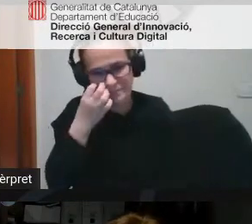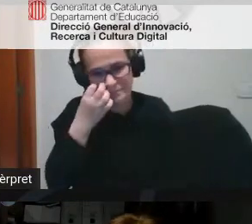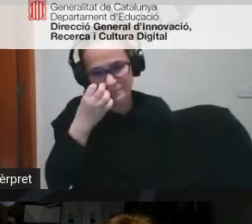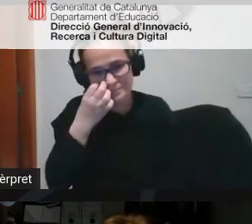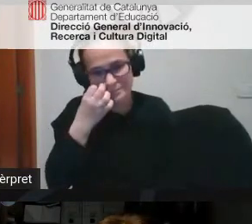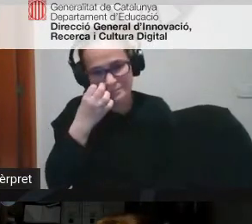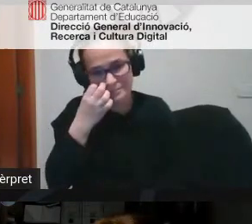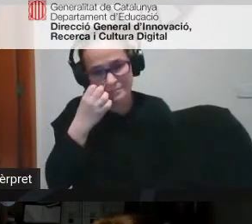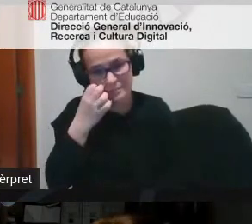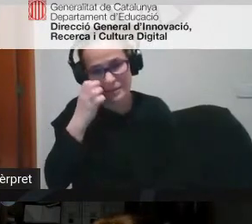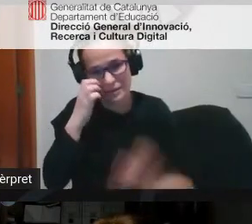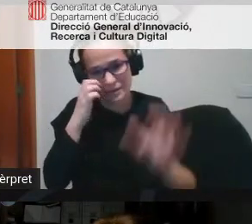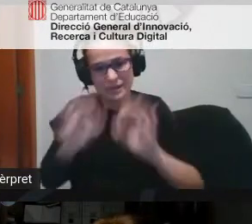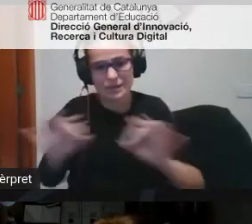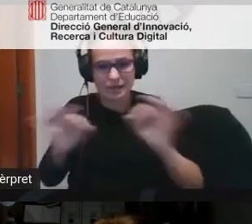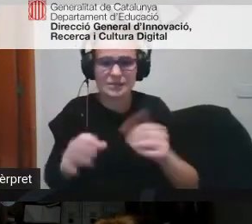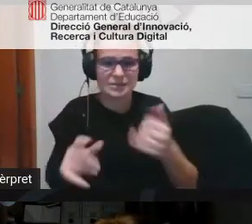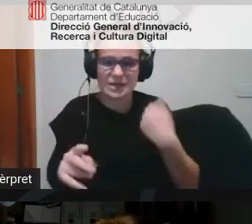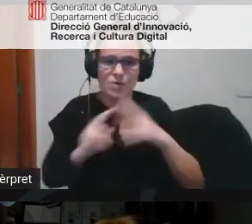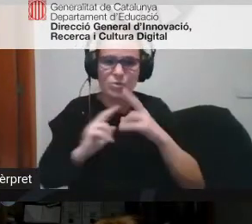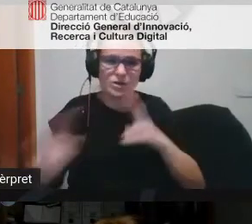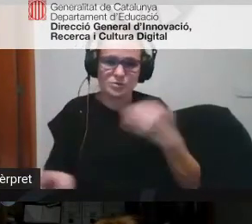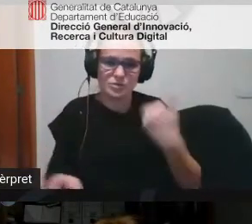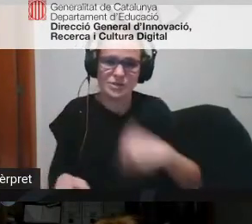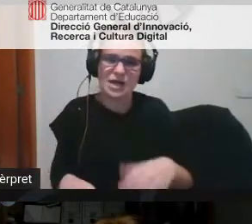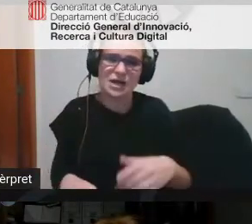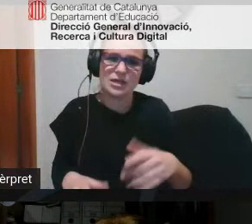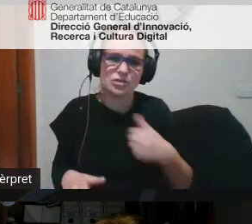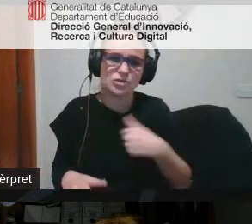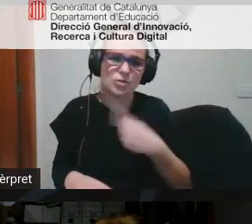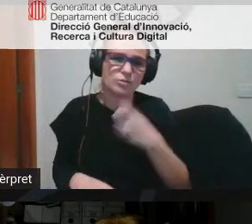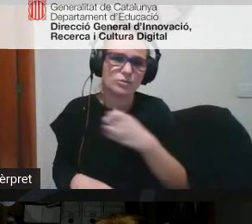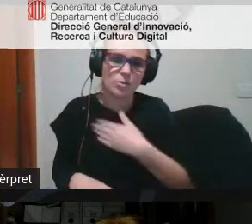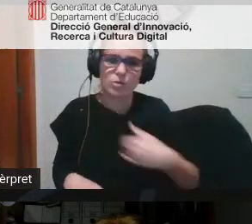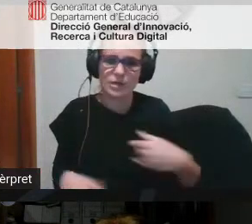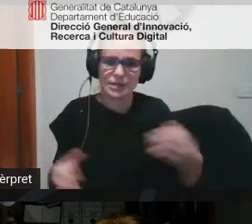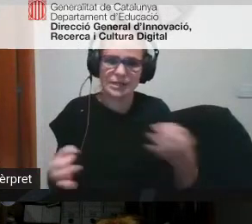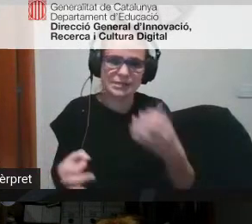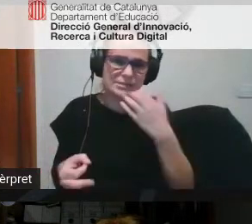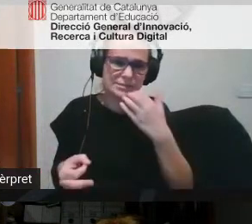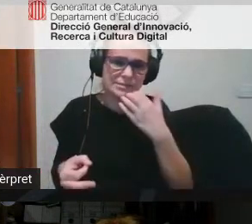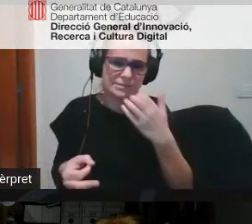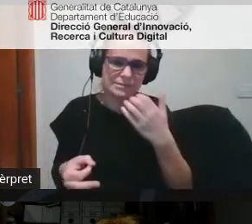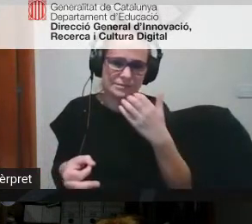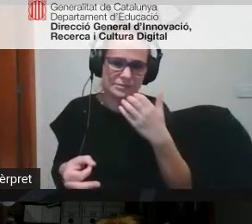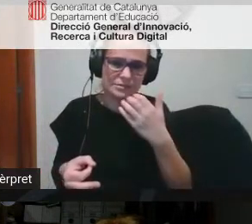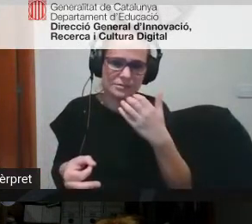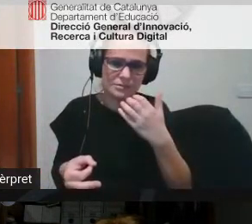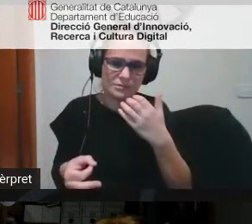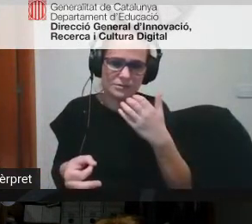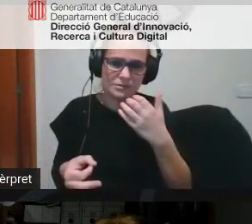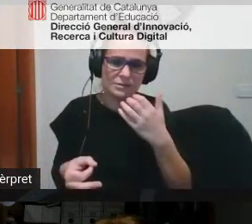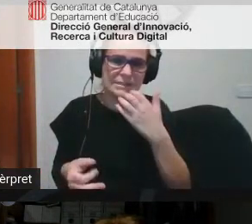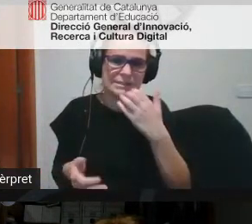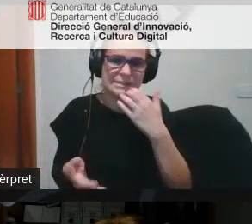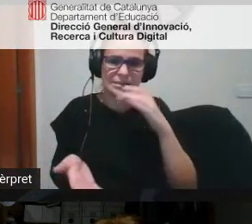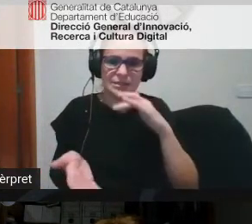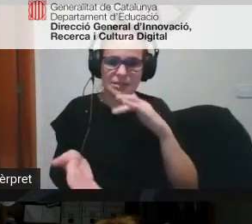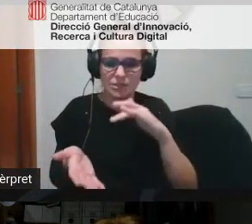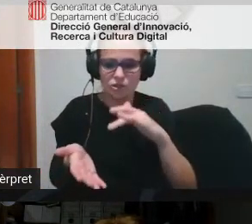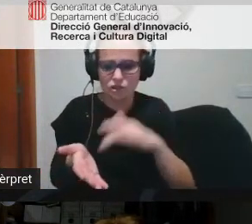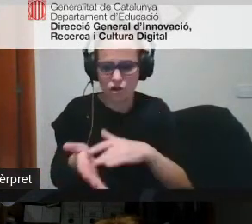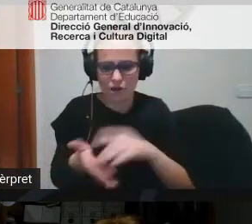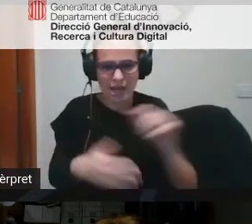No res jo heu respost una miqueta jo el que volia preguntar és que si s'hagués de posar fil a l'agulla